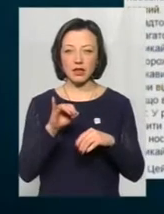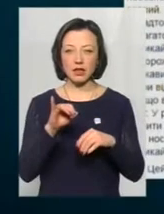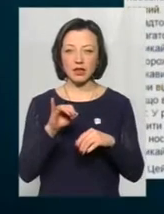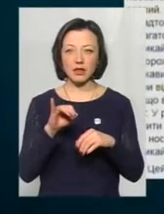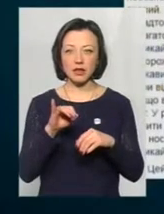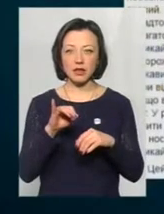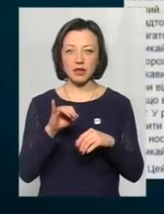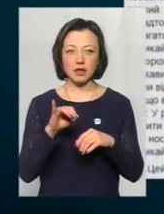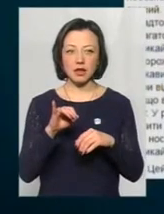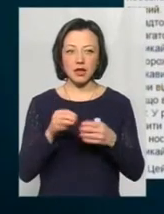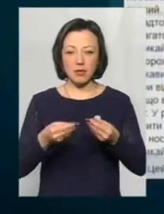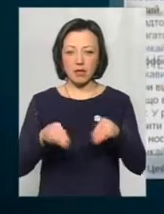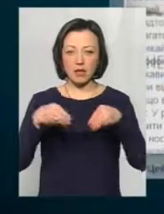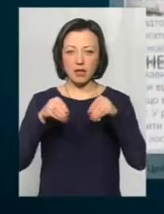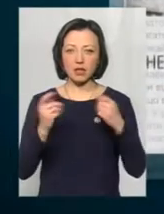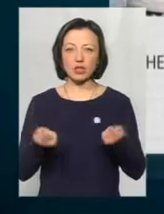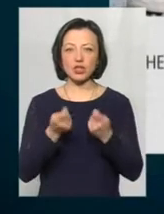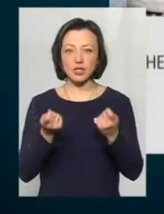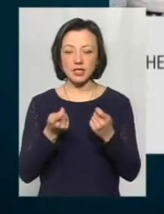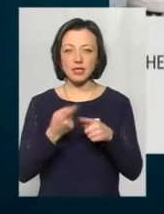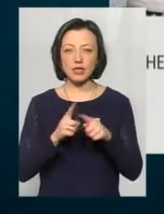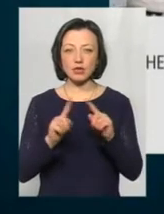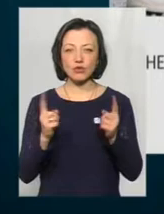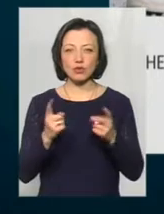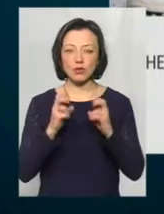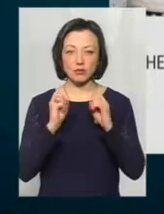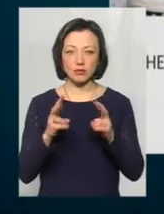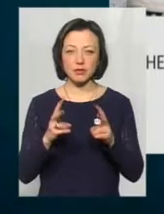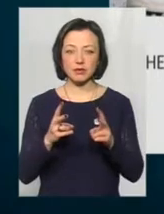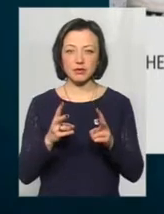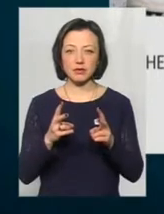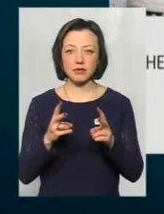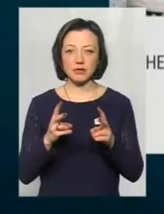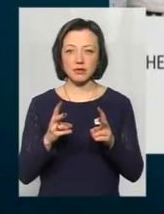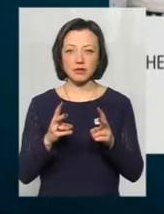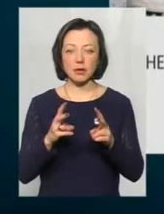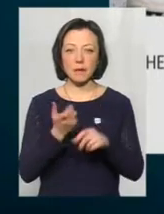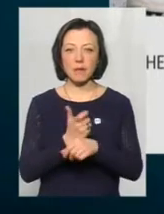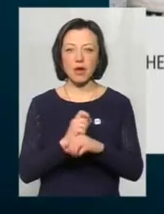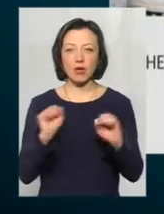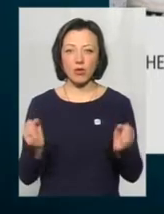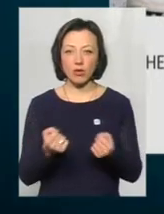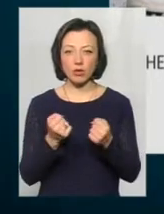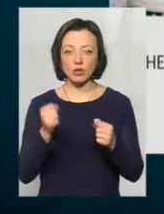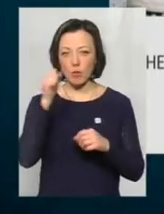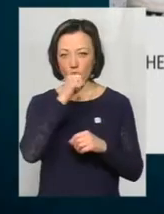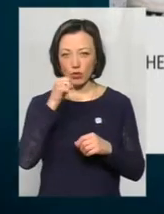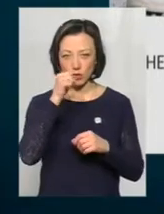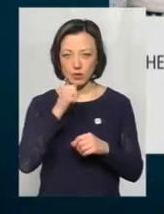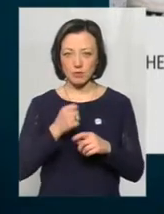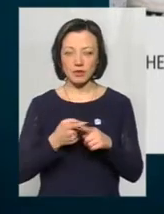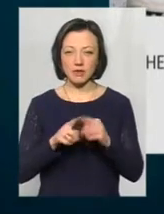підкати на джинсах в холодну пору, це дуже необачно. Це загрожує переохолодженням та обмороженням,